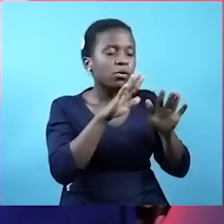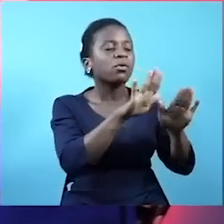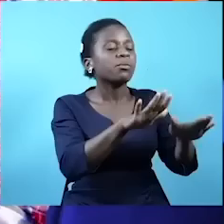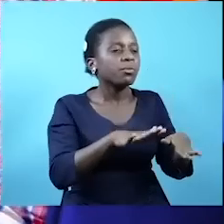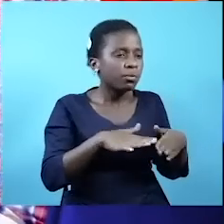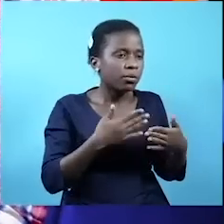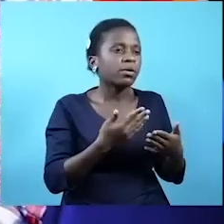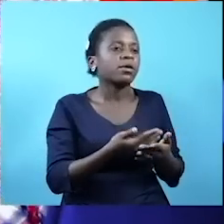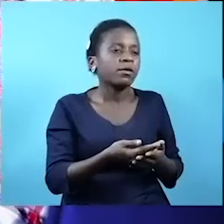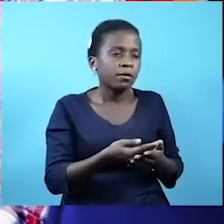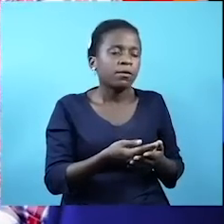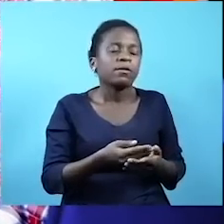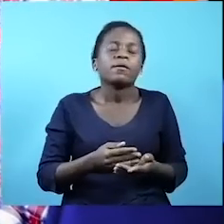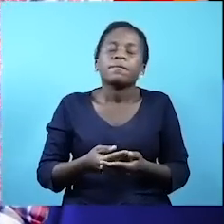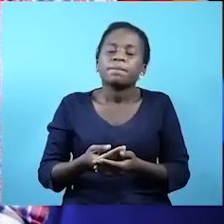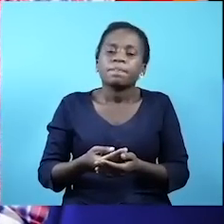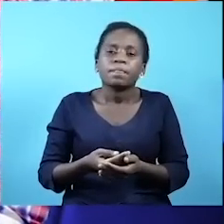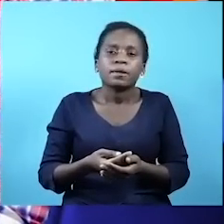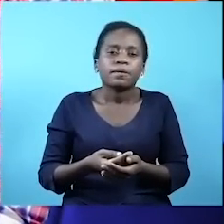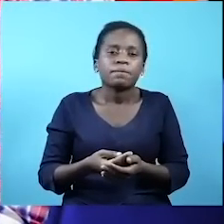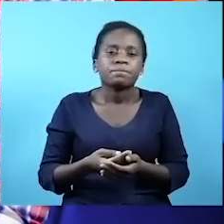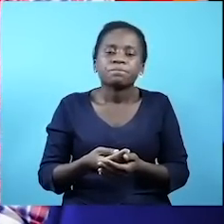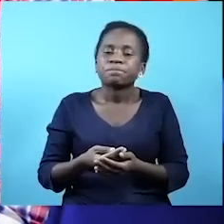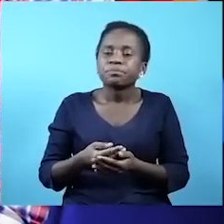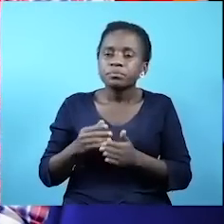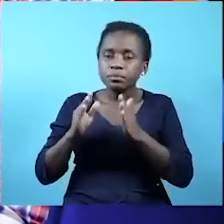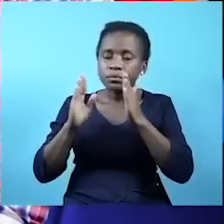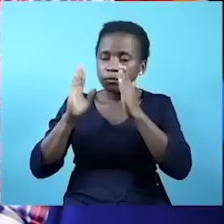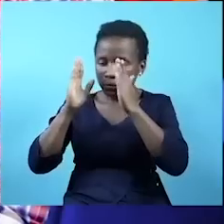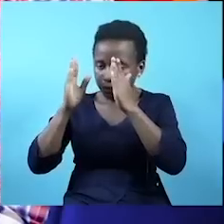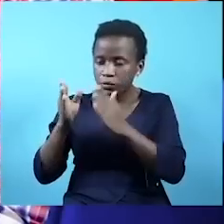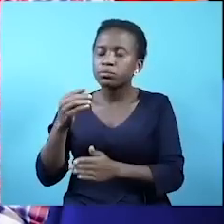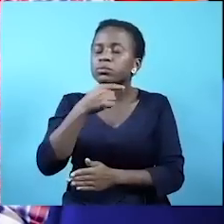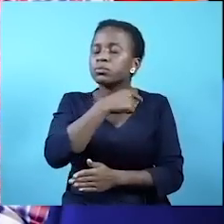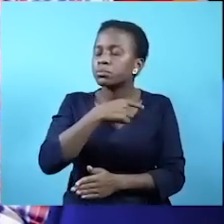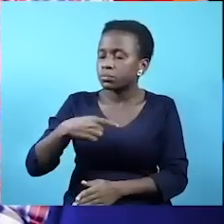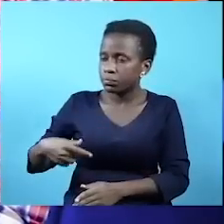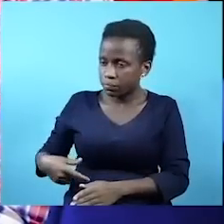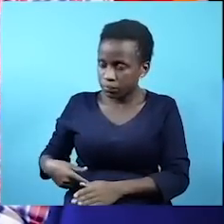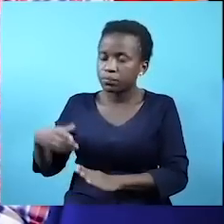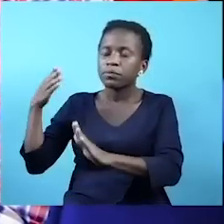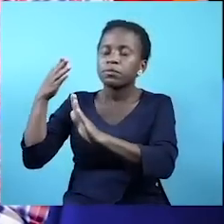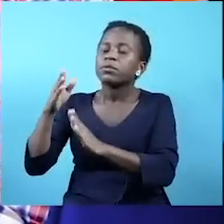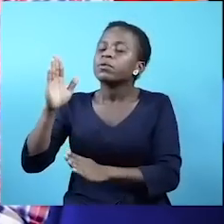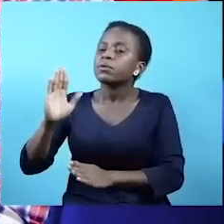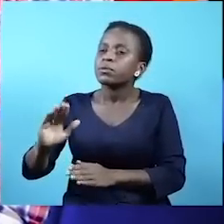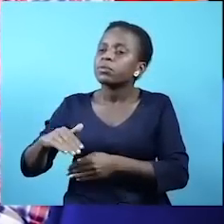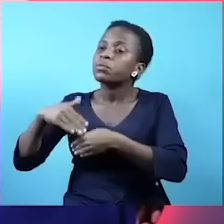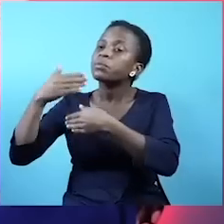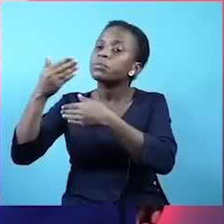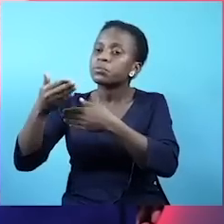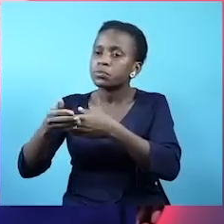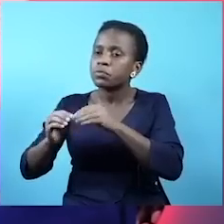Johnny wangasa heche. Dhamira mwishimwa raisi. Kama oliko sema ya kuonesha nia ya kuregesha ama